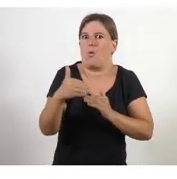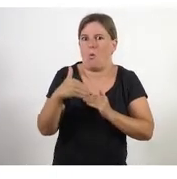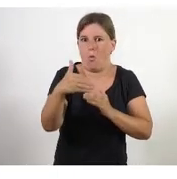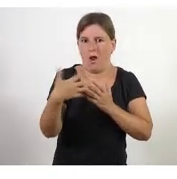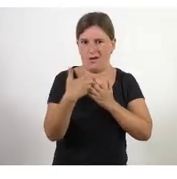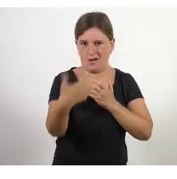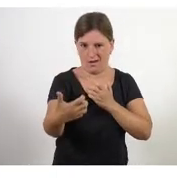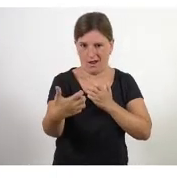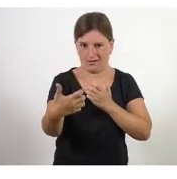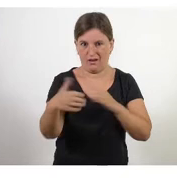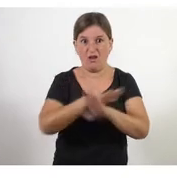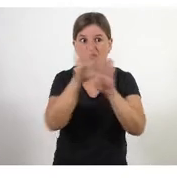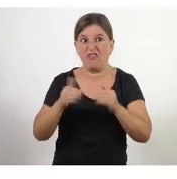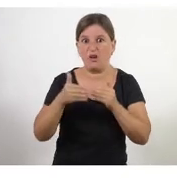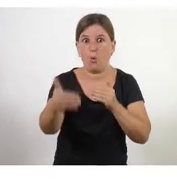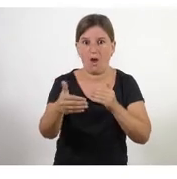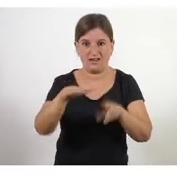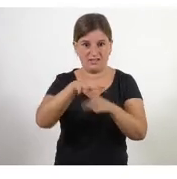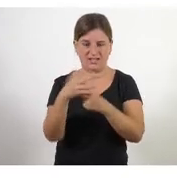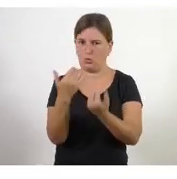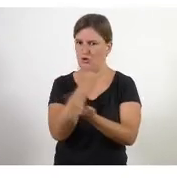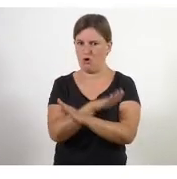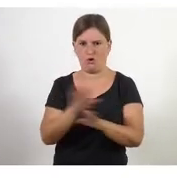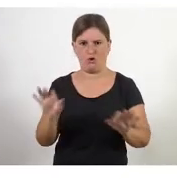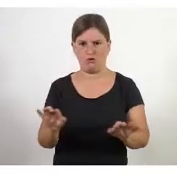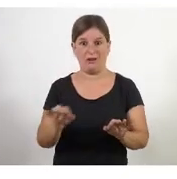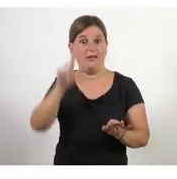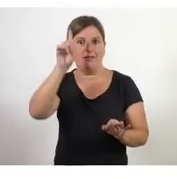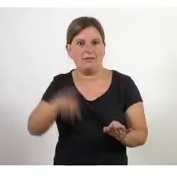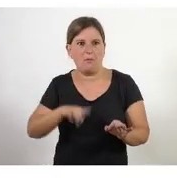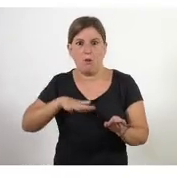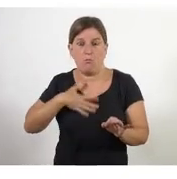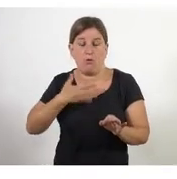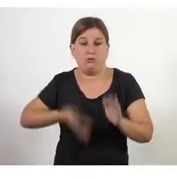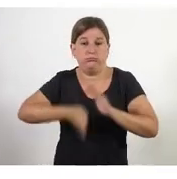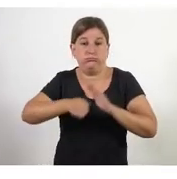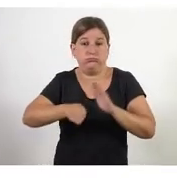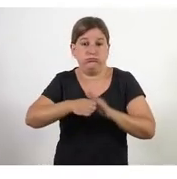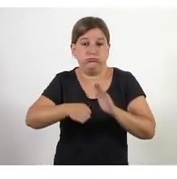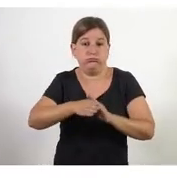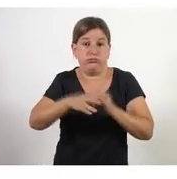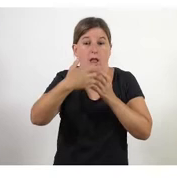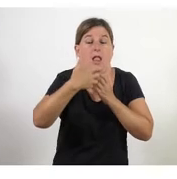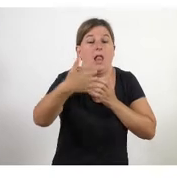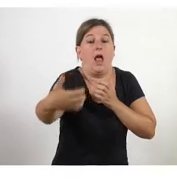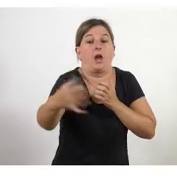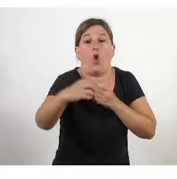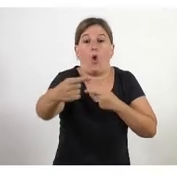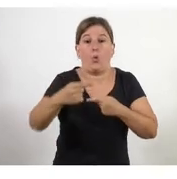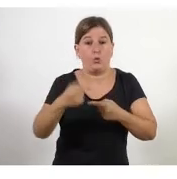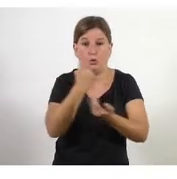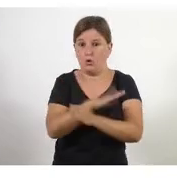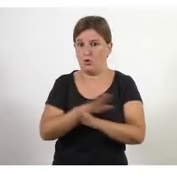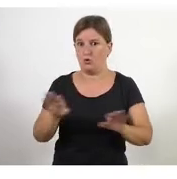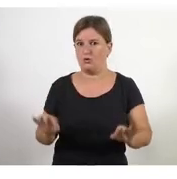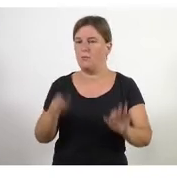durarà i fins i tot no sabem si això serà alguna cosa de llarg plaç i que, per tant, potser hem de canviar l